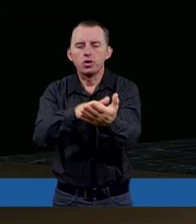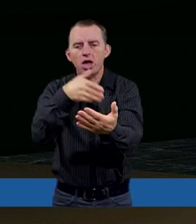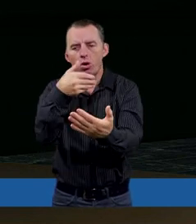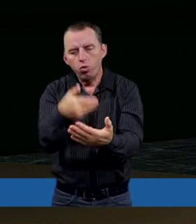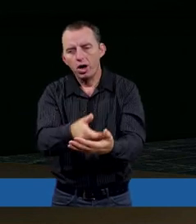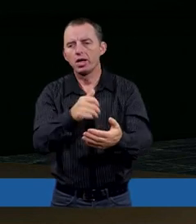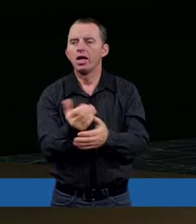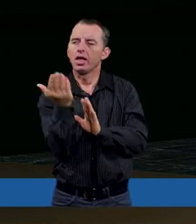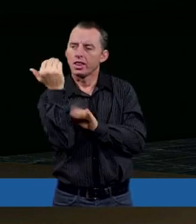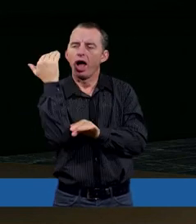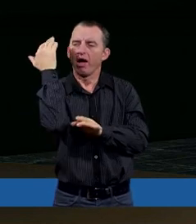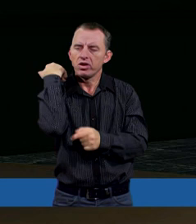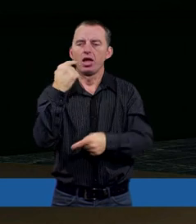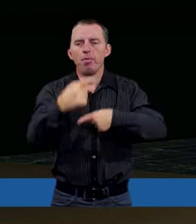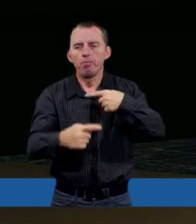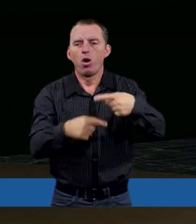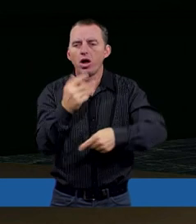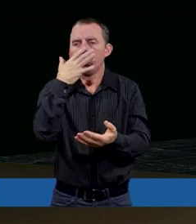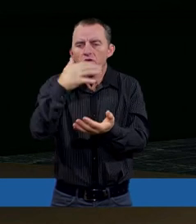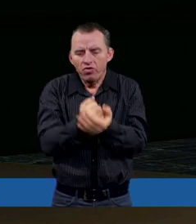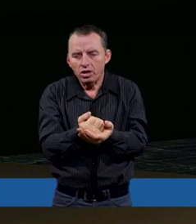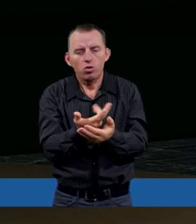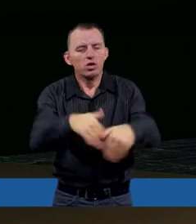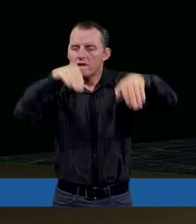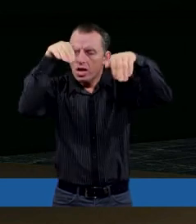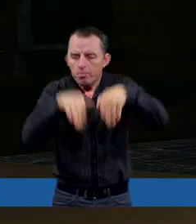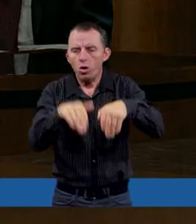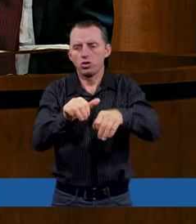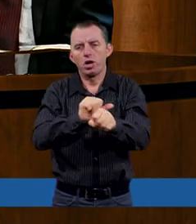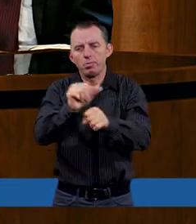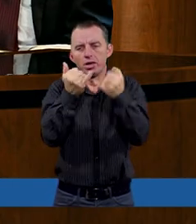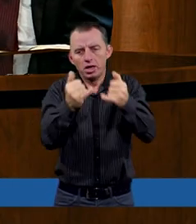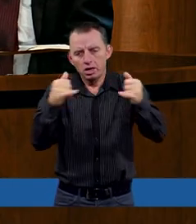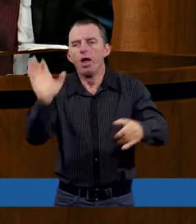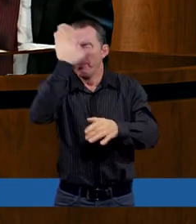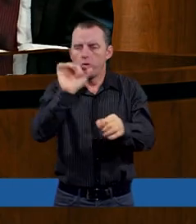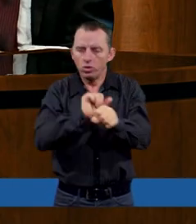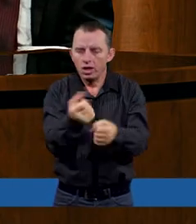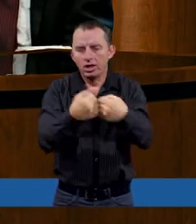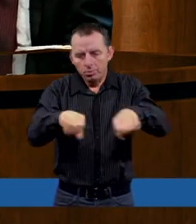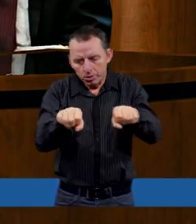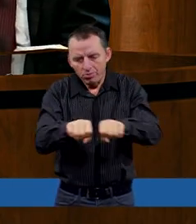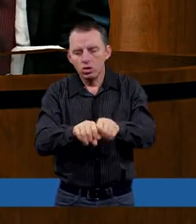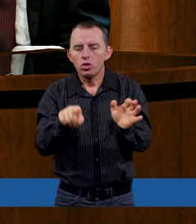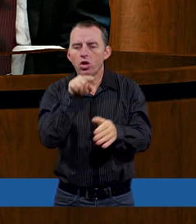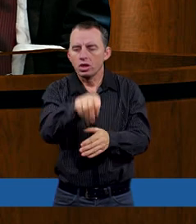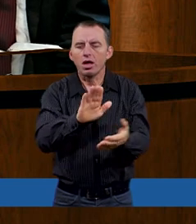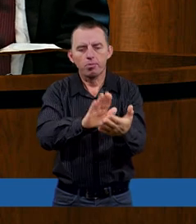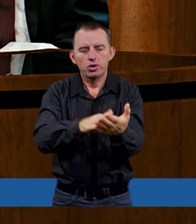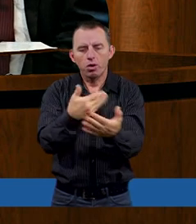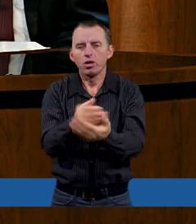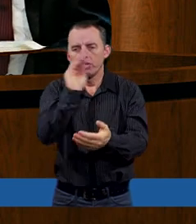z dawnych pokoleń świadczą, że nie może być inaczej. Bo Bóg jest sprawiedliwy. Do tych przykładów jeszcze